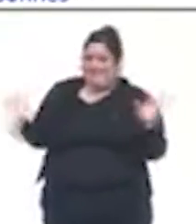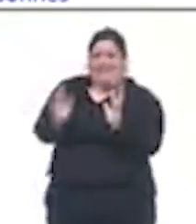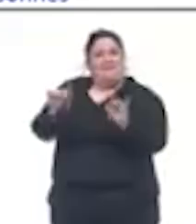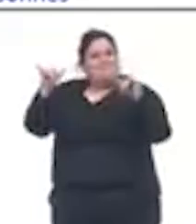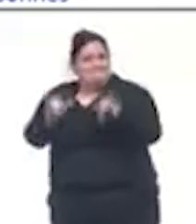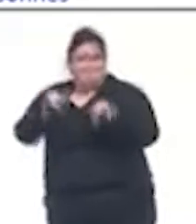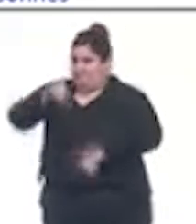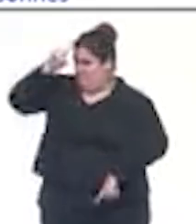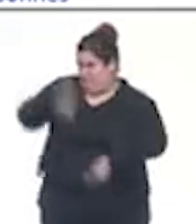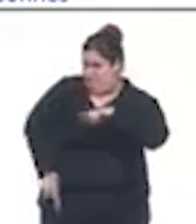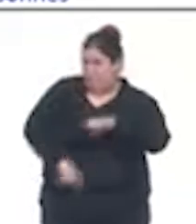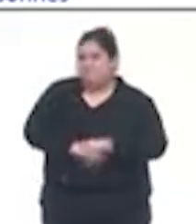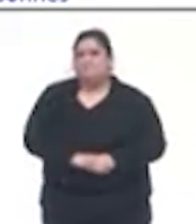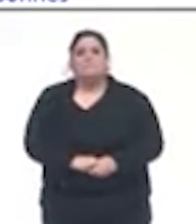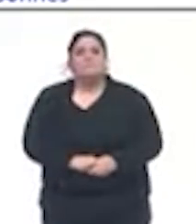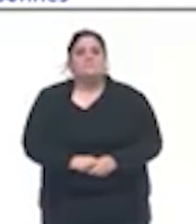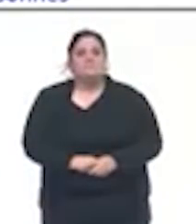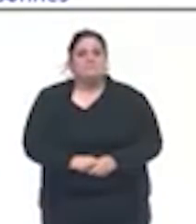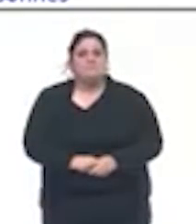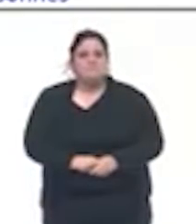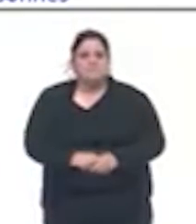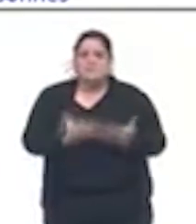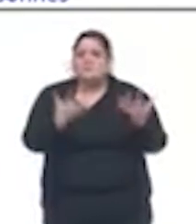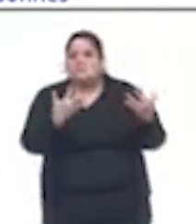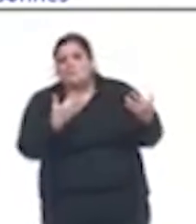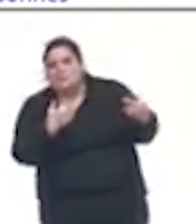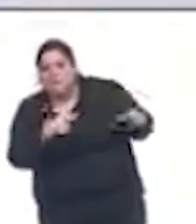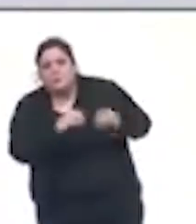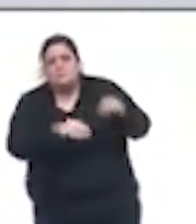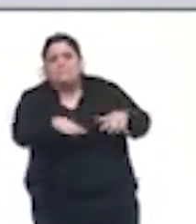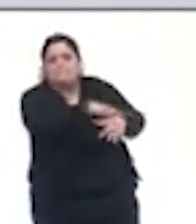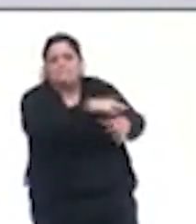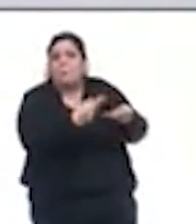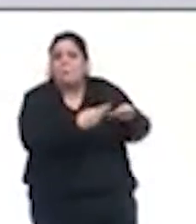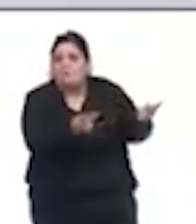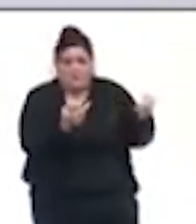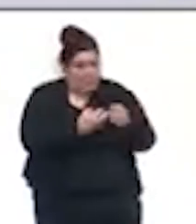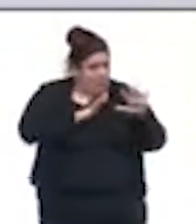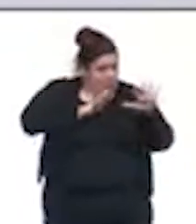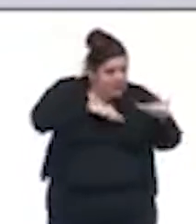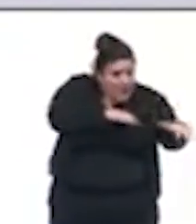Interdiction des rassemblements de plus de 10 personnes dans l'espace public, tels que plages, parcs.